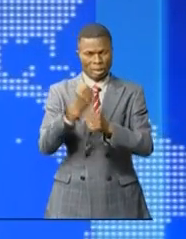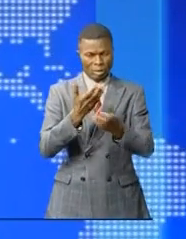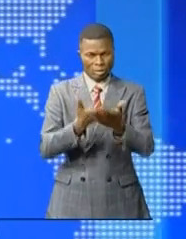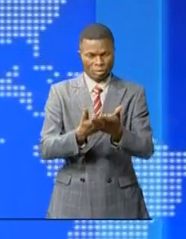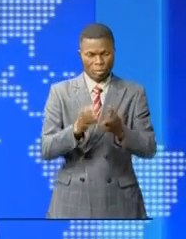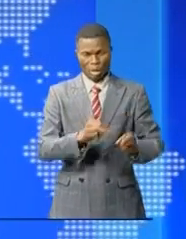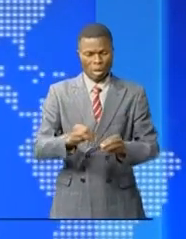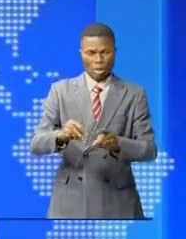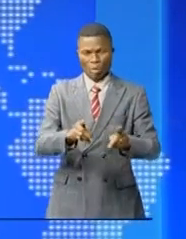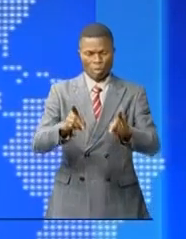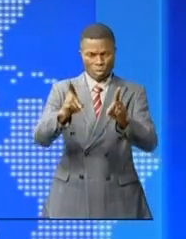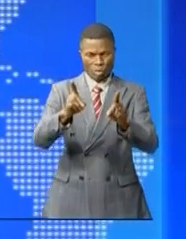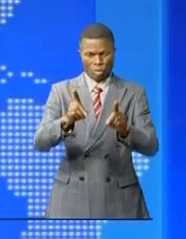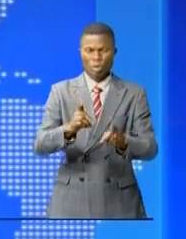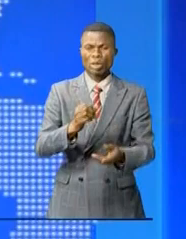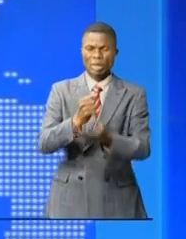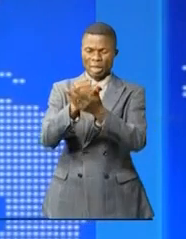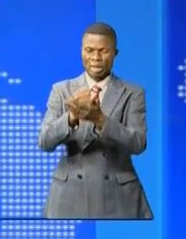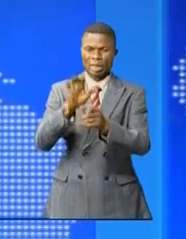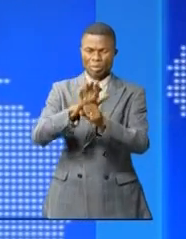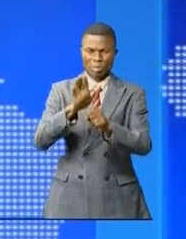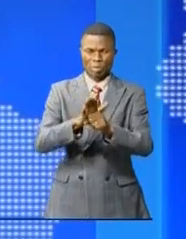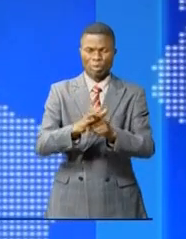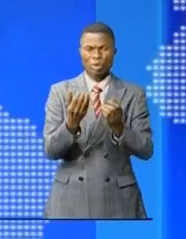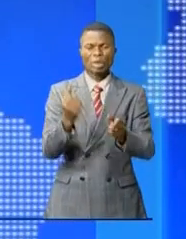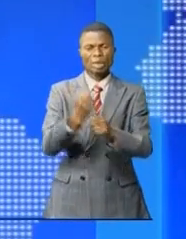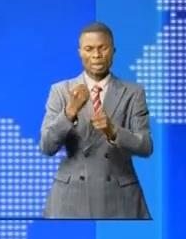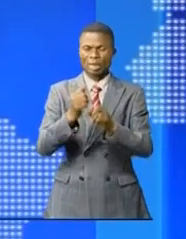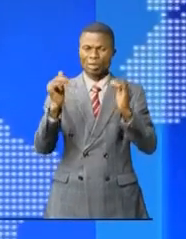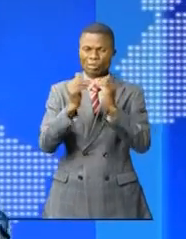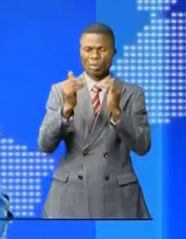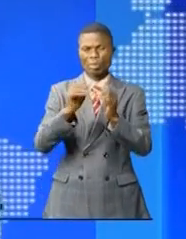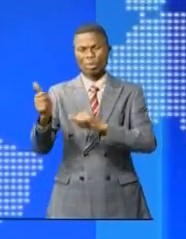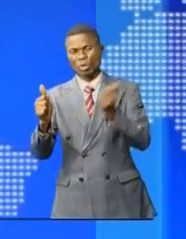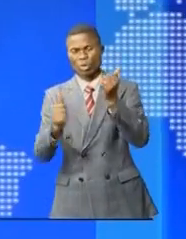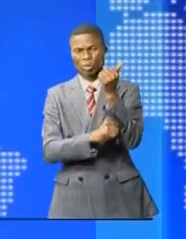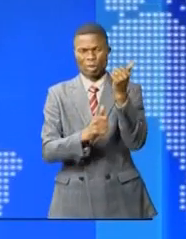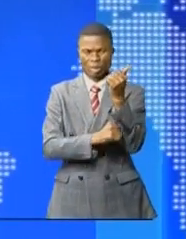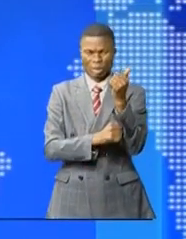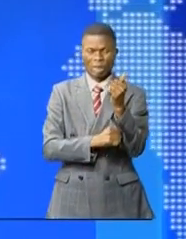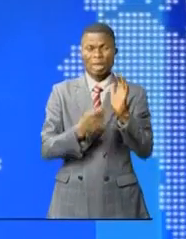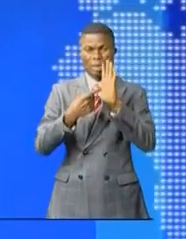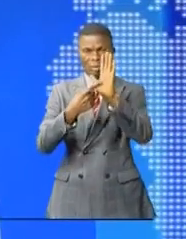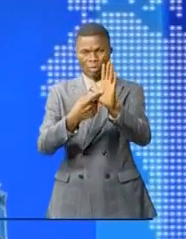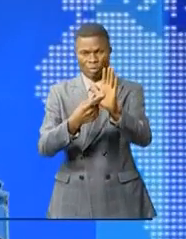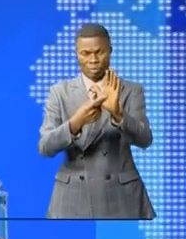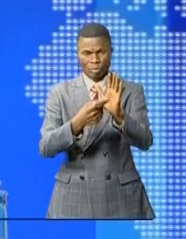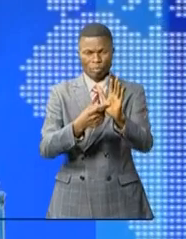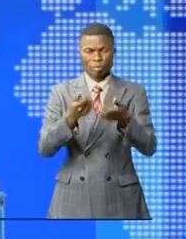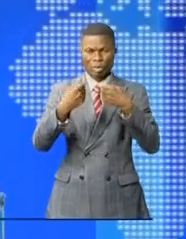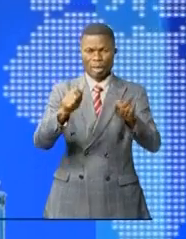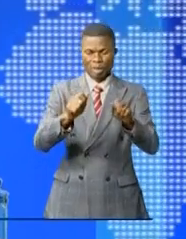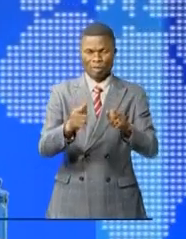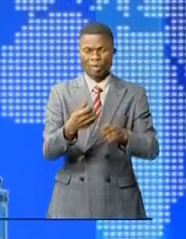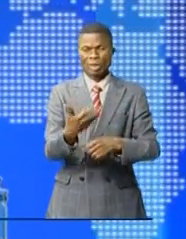une procédure formelle structurée pour générer des offres concurrentes et différents fournisseurs. C'est ce qui justifie la vente aux enchères